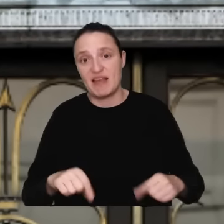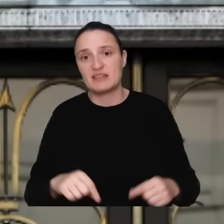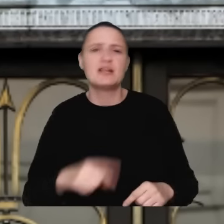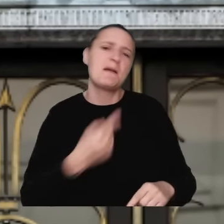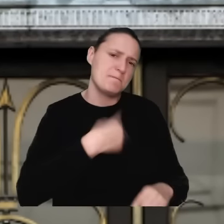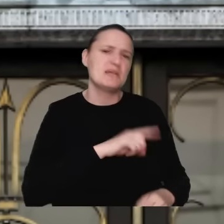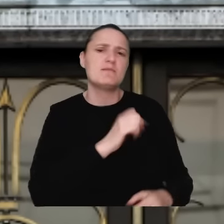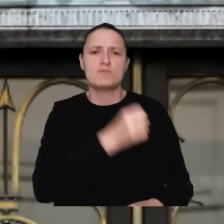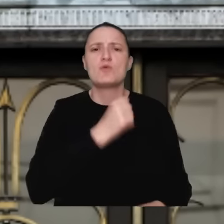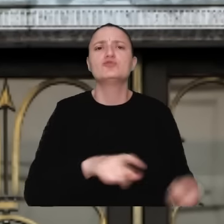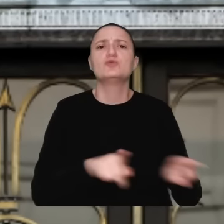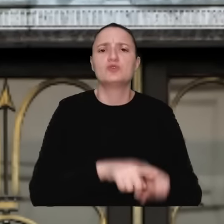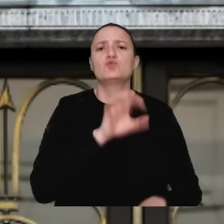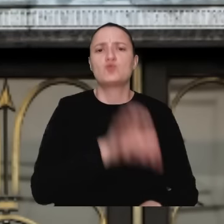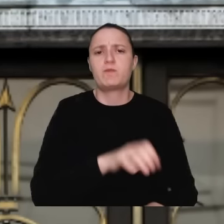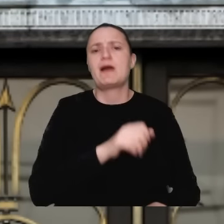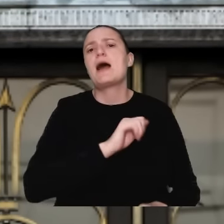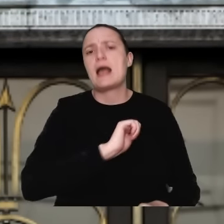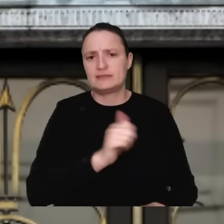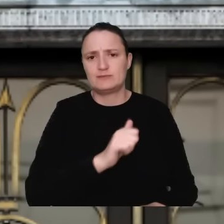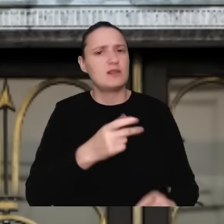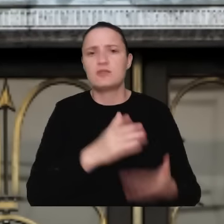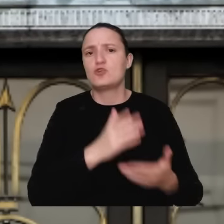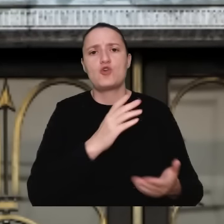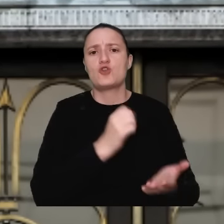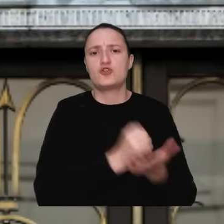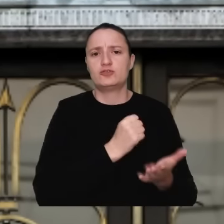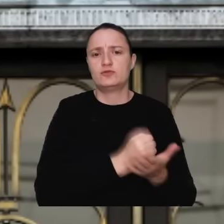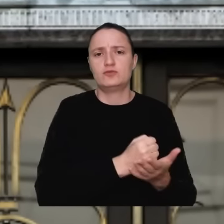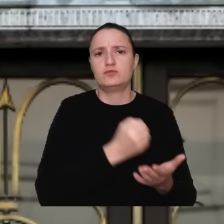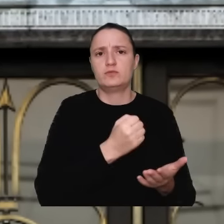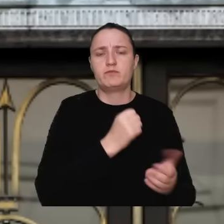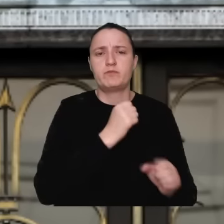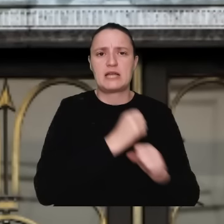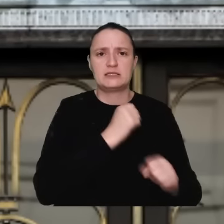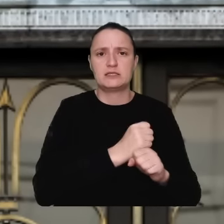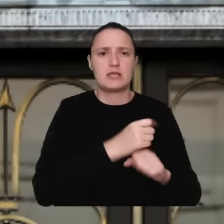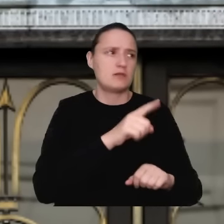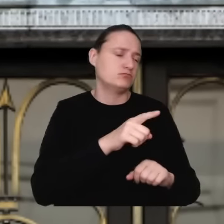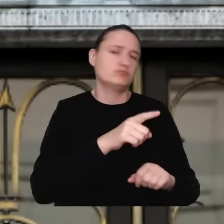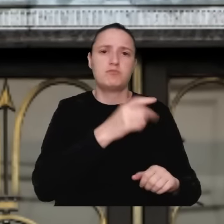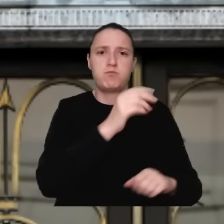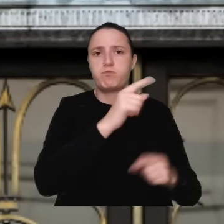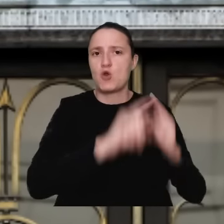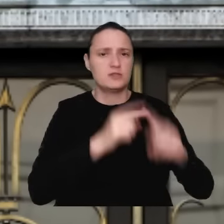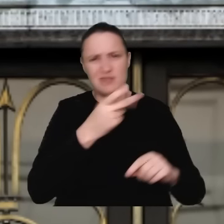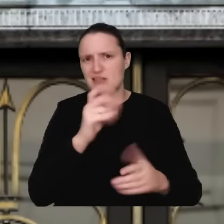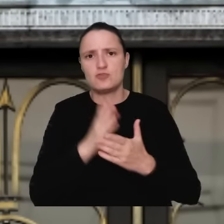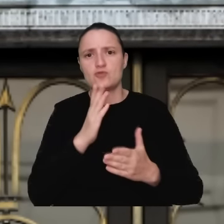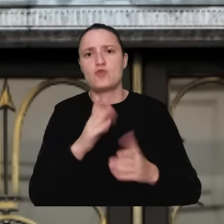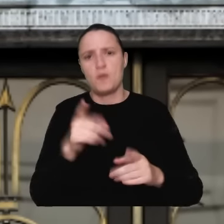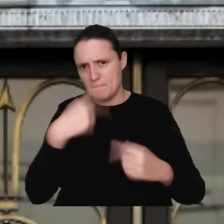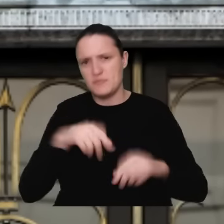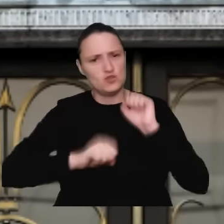Ale każdy z nas ma doświadczenie nie tylko polityczne, przed chwilką mówiłem, mamy doświadczenie z pracy bezpośrednio na sali